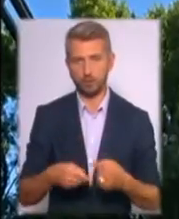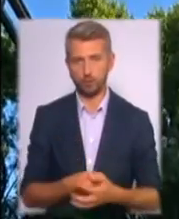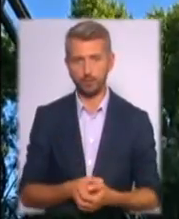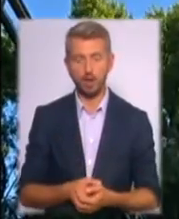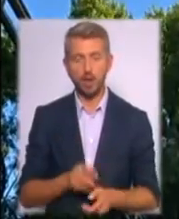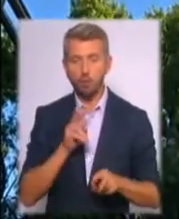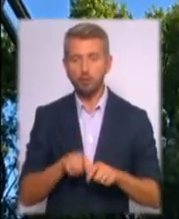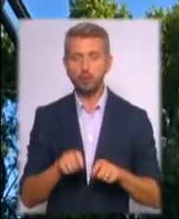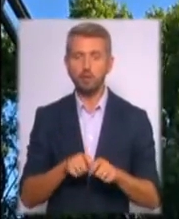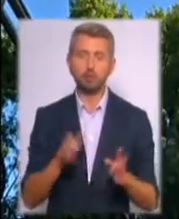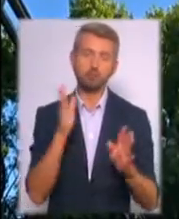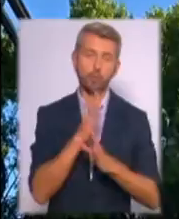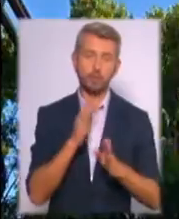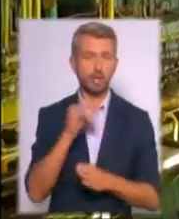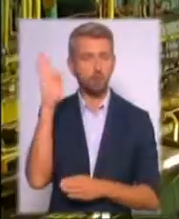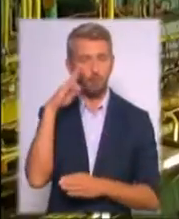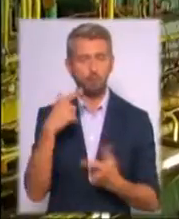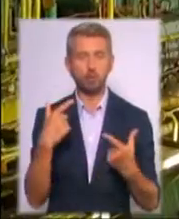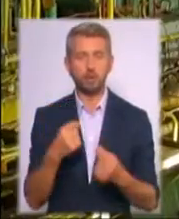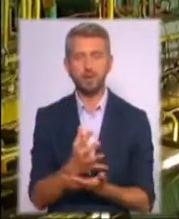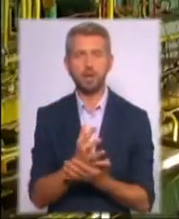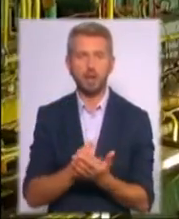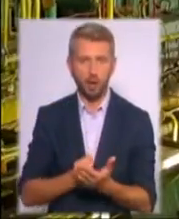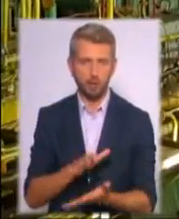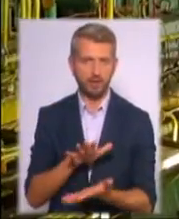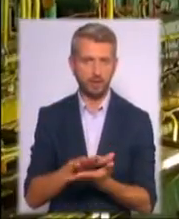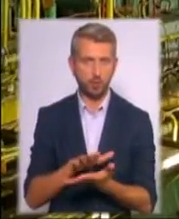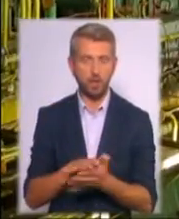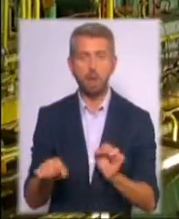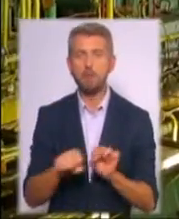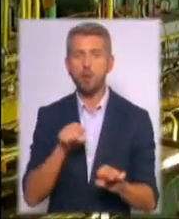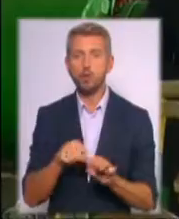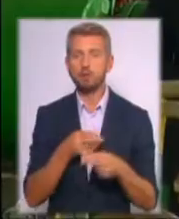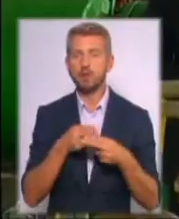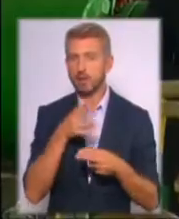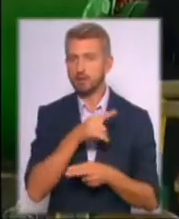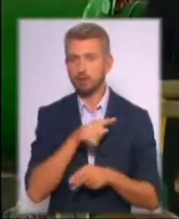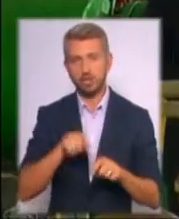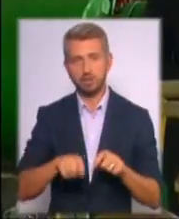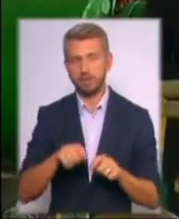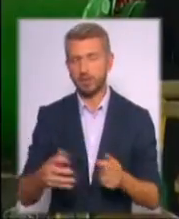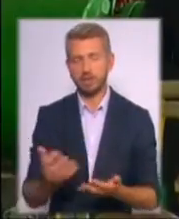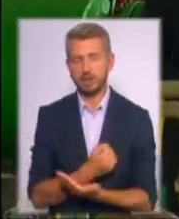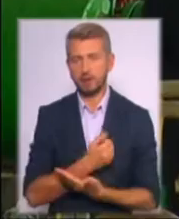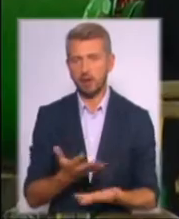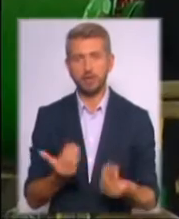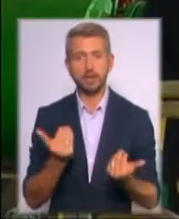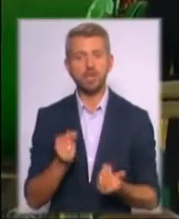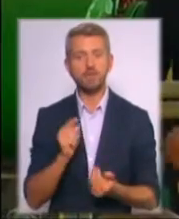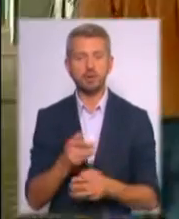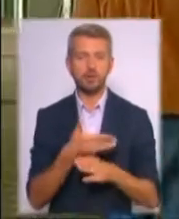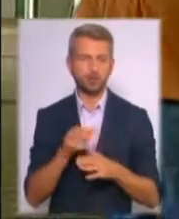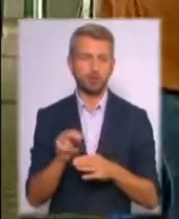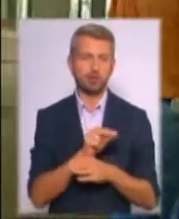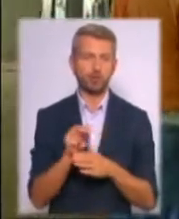Контролюватимуть як повітря, так і воду, де зберігаються відходи. Порушень на станції під час перевірки не знайшли. Нині вона на частковому ремонті,